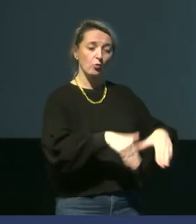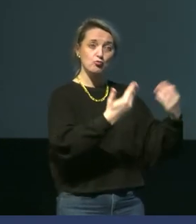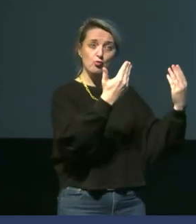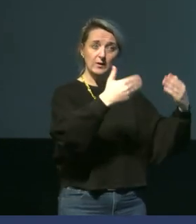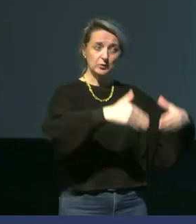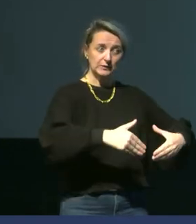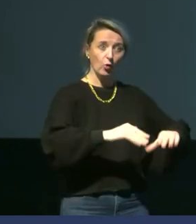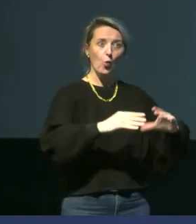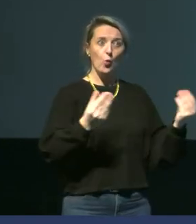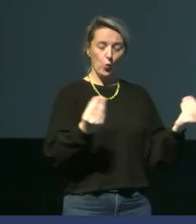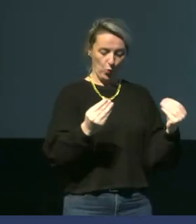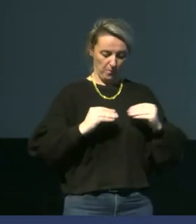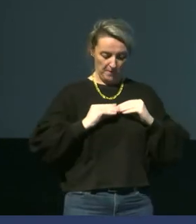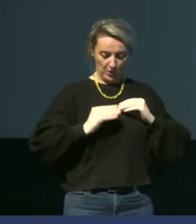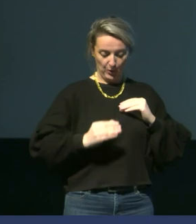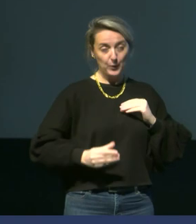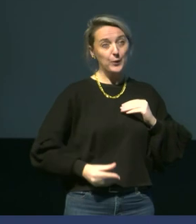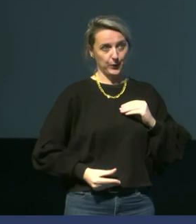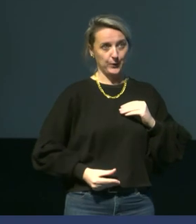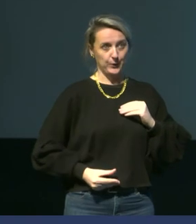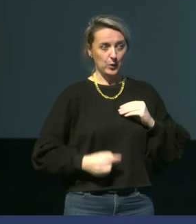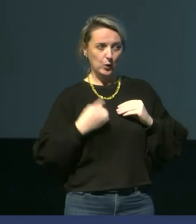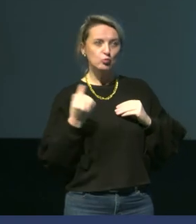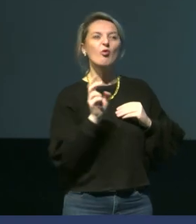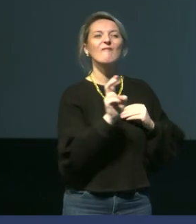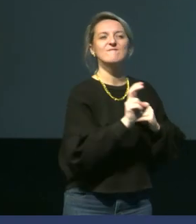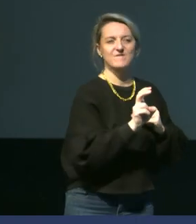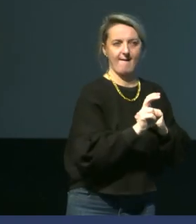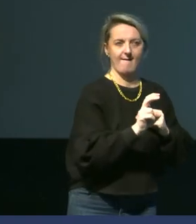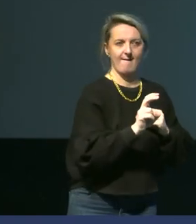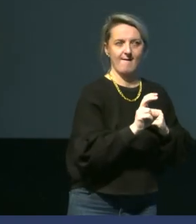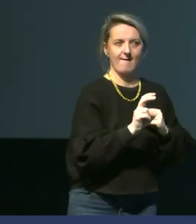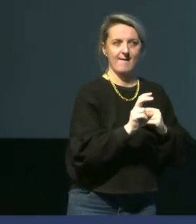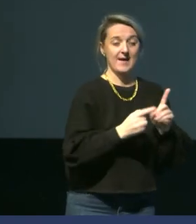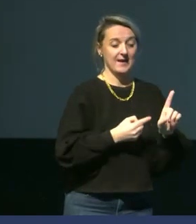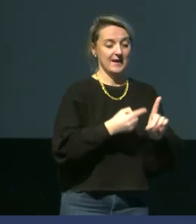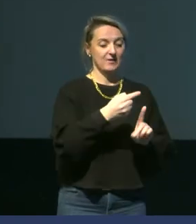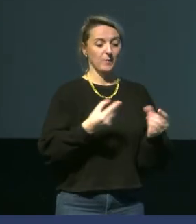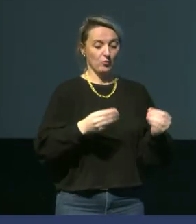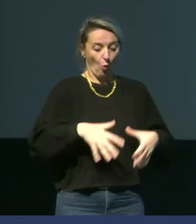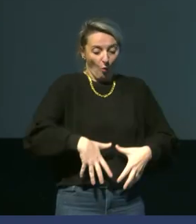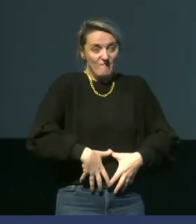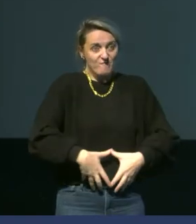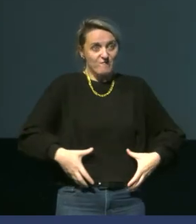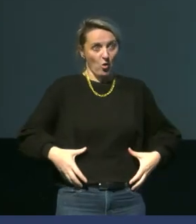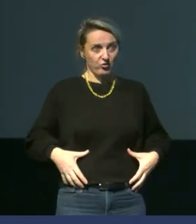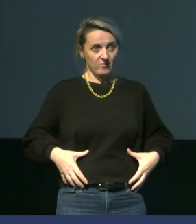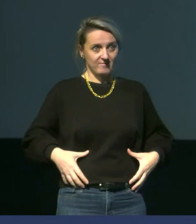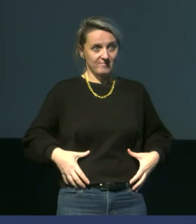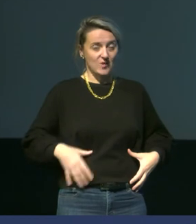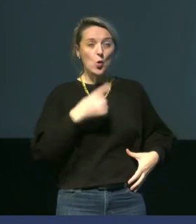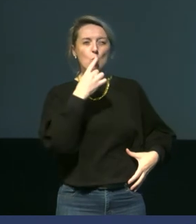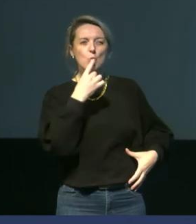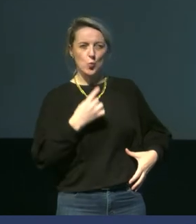au niveau du tissu adipopériphérique qui sera constamment montrée en vert et la température au niveau de l'abdomen qui va être montrée en rouge ici.